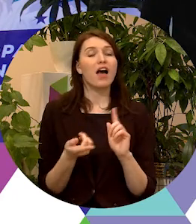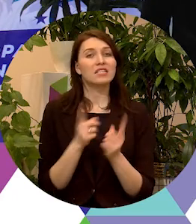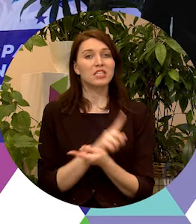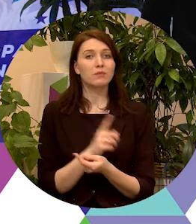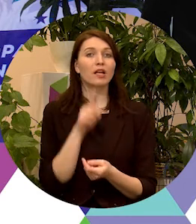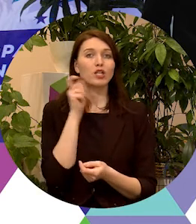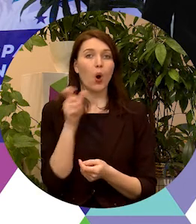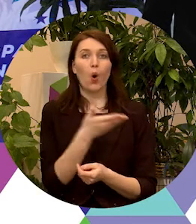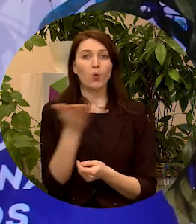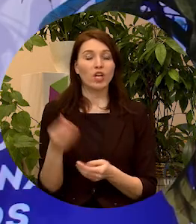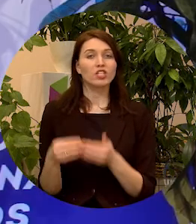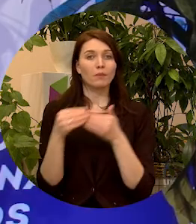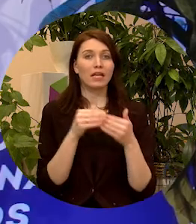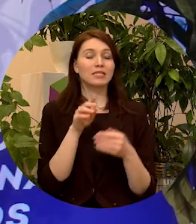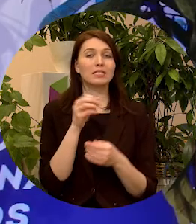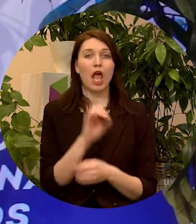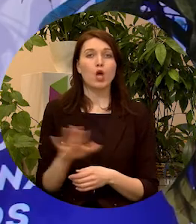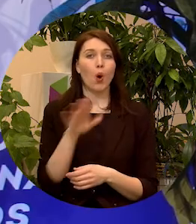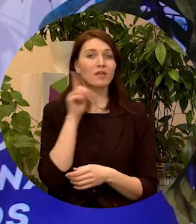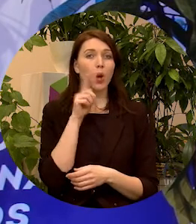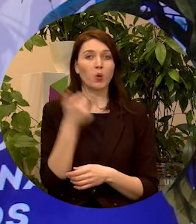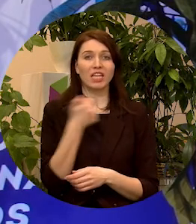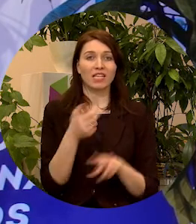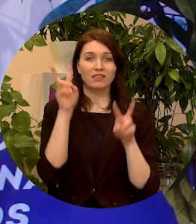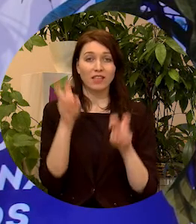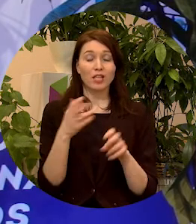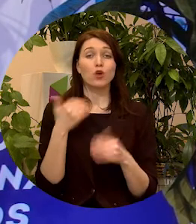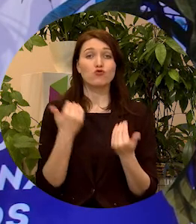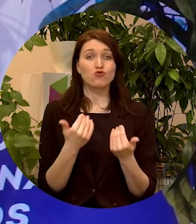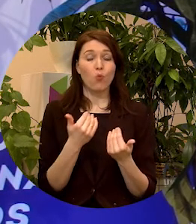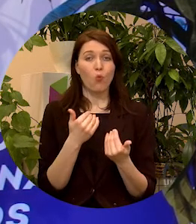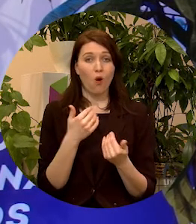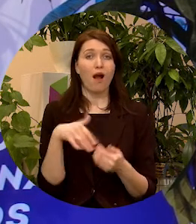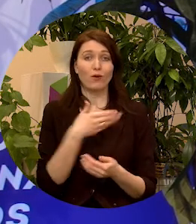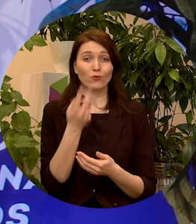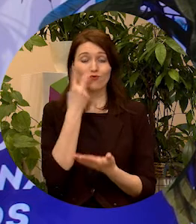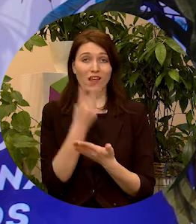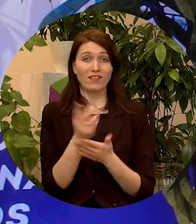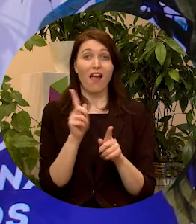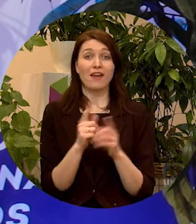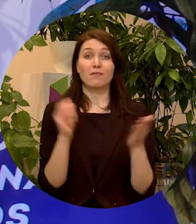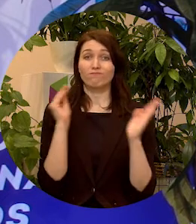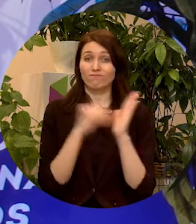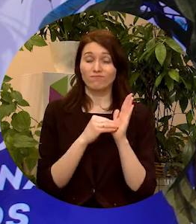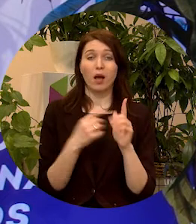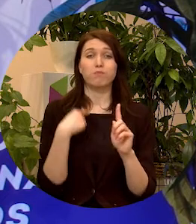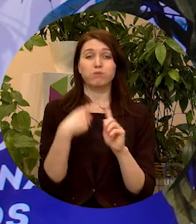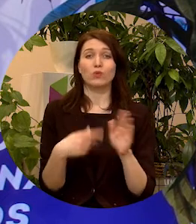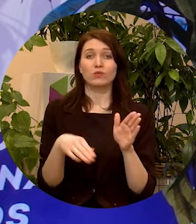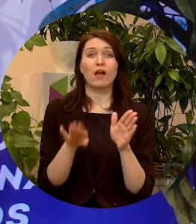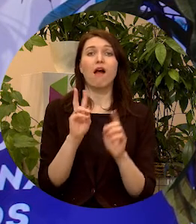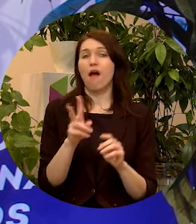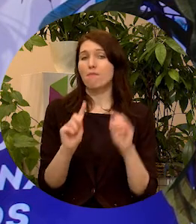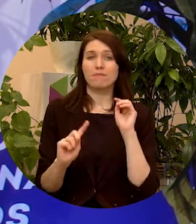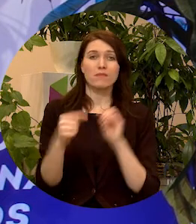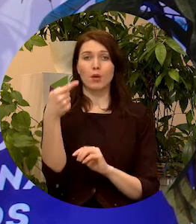nesīs Eiropas jaunatnes gads, un mēs šo vīziju šobrīd fiksējam un arī pievienojam kā pirmo.